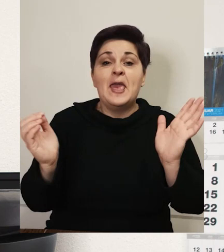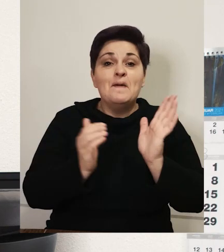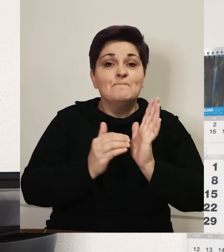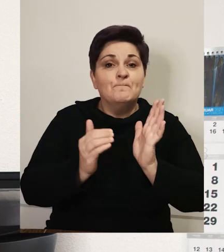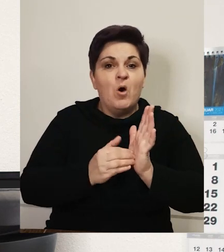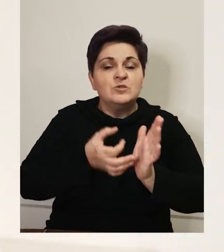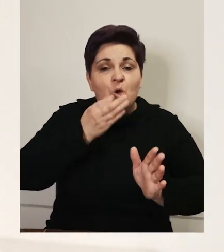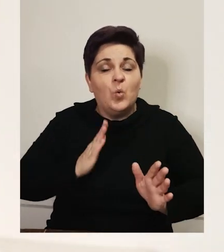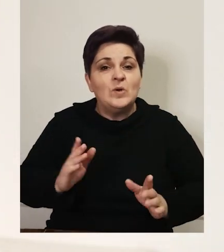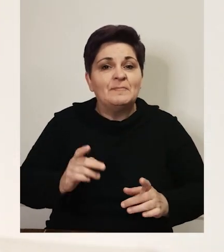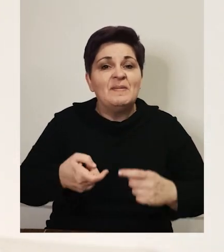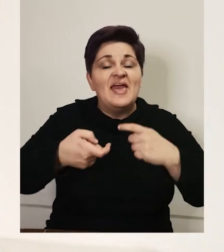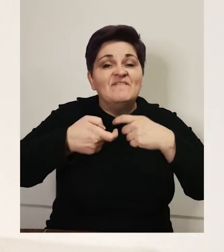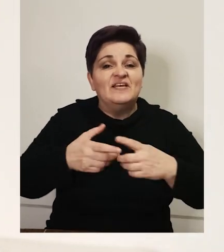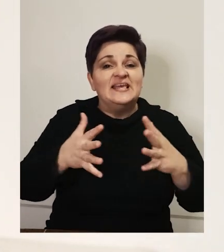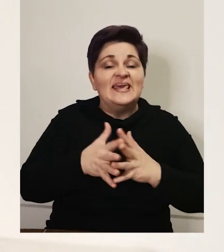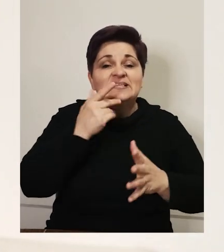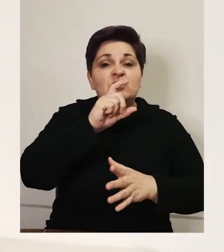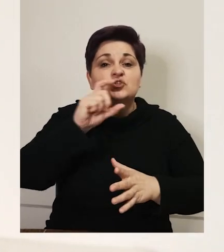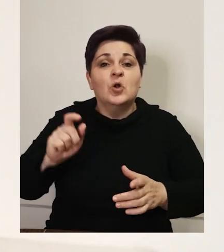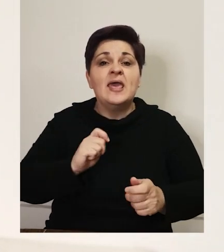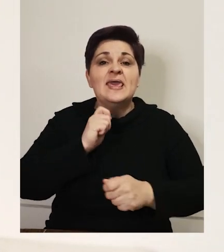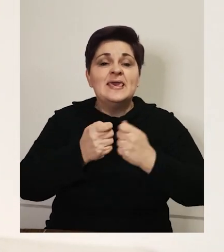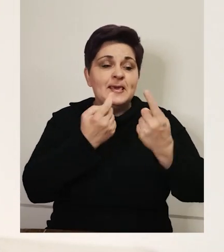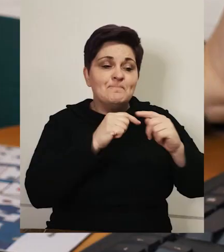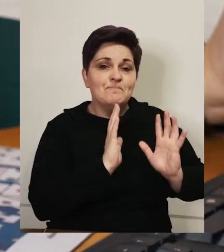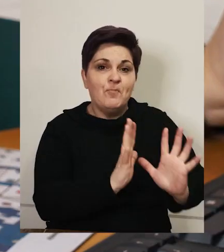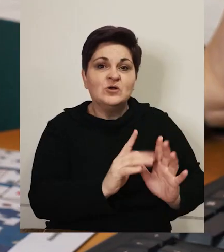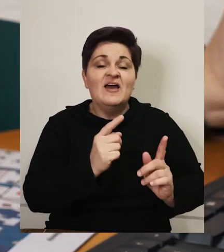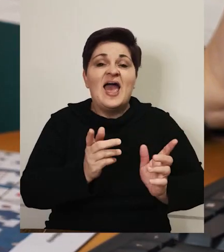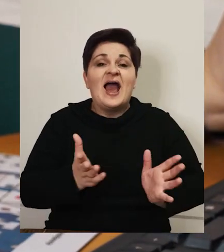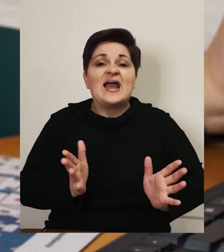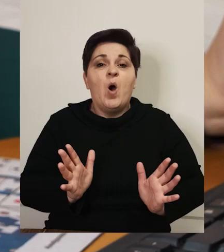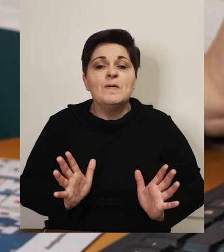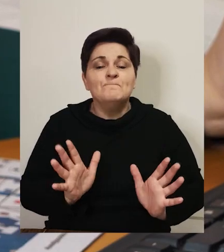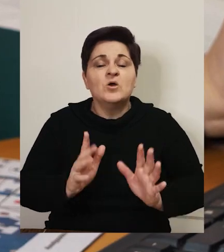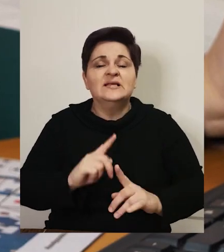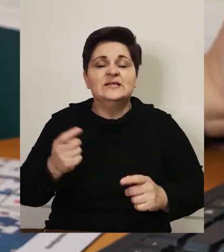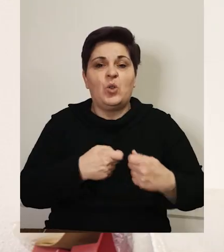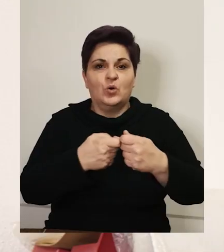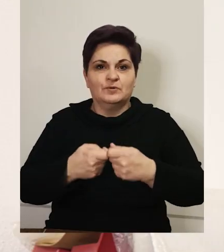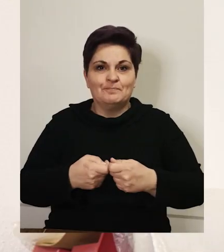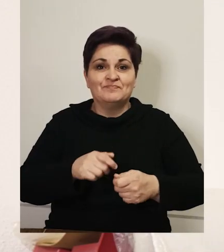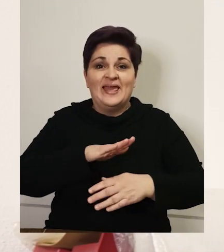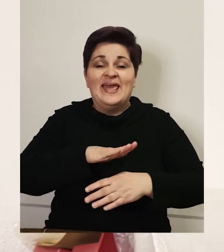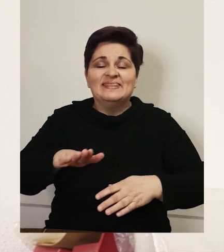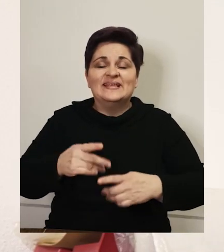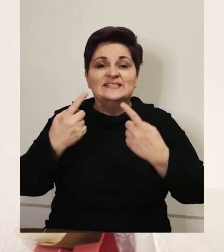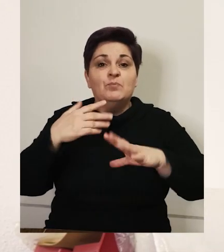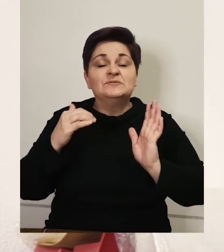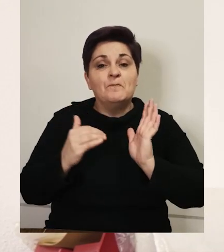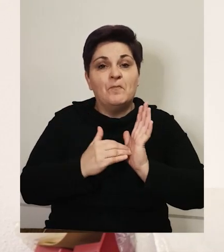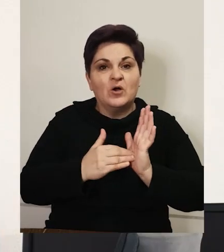direktorice škole, za bolje rezultate potrebno je dalje unaprijeđenje veza između škola i poslovnog sektora, kao i poticaja